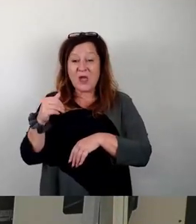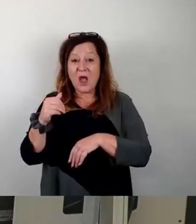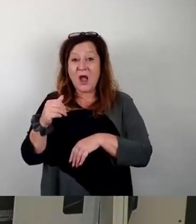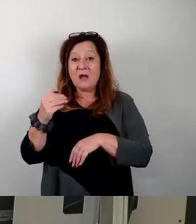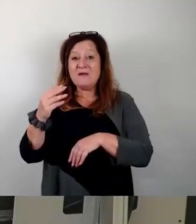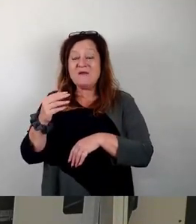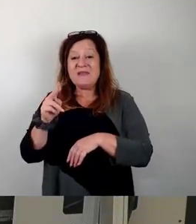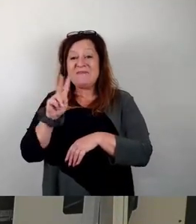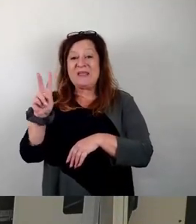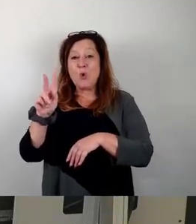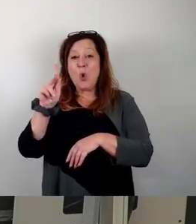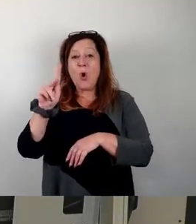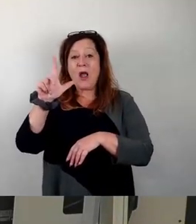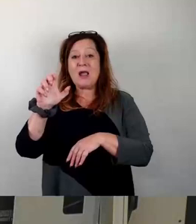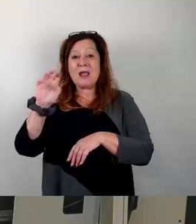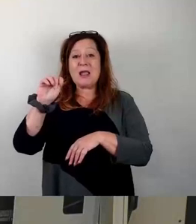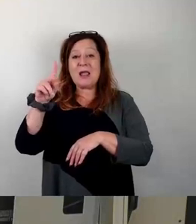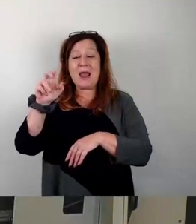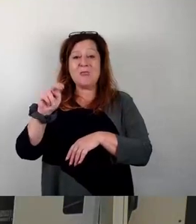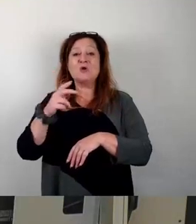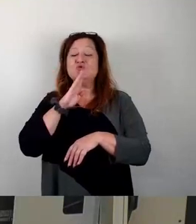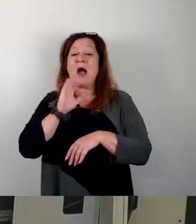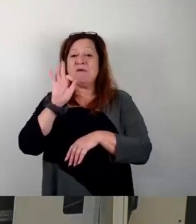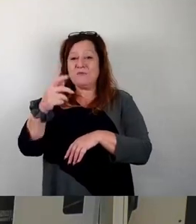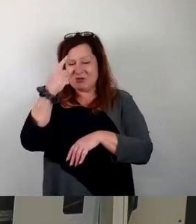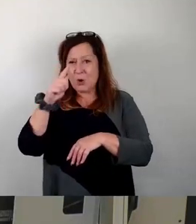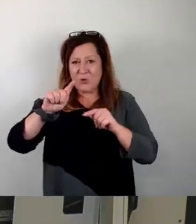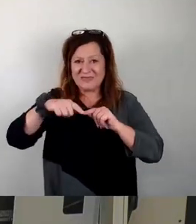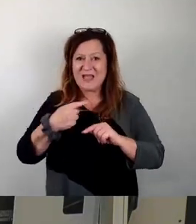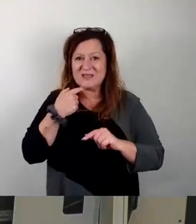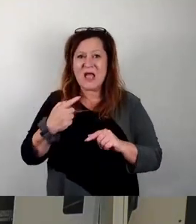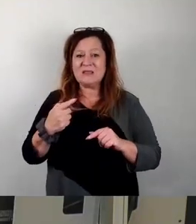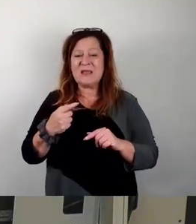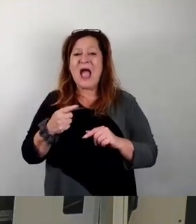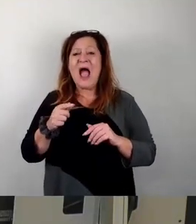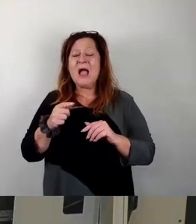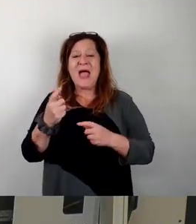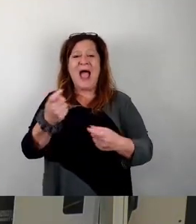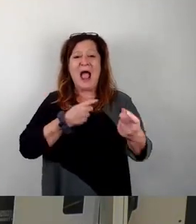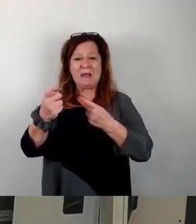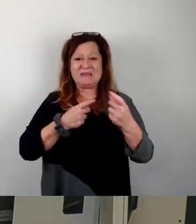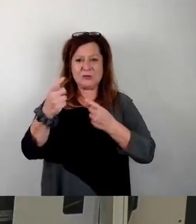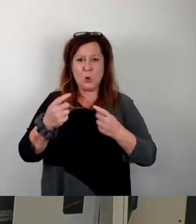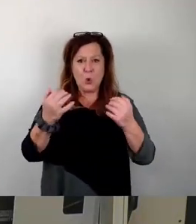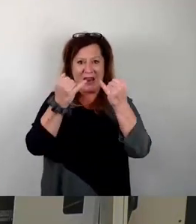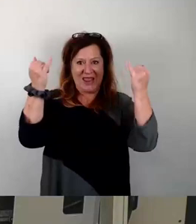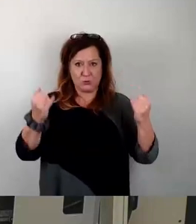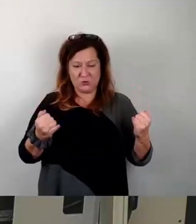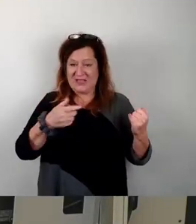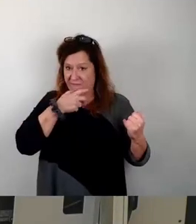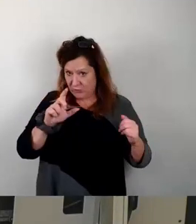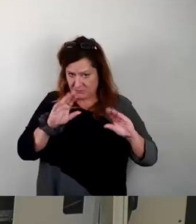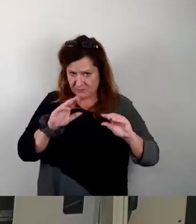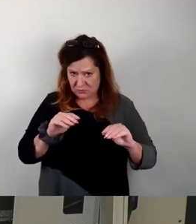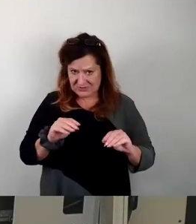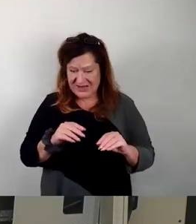Mit einer Lesung, Sprache, die für dich denkt. Und dann sagt sie, Asylindustrie, die scheint alles, was Viktor Klemperer